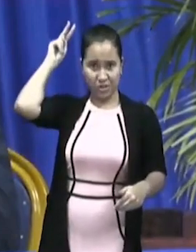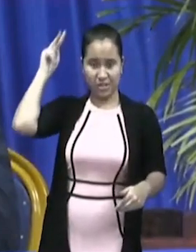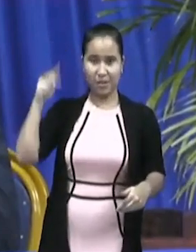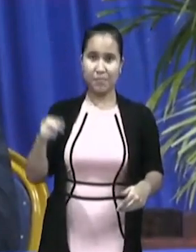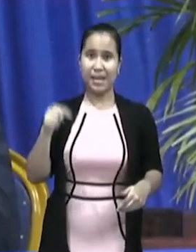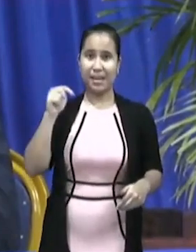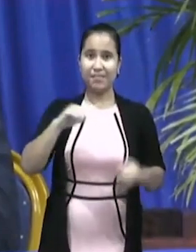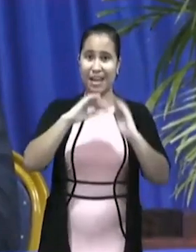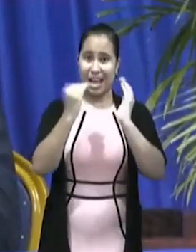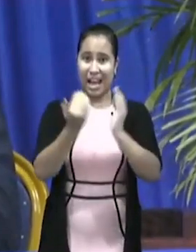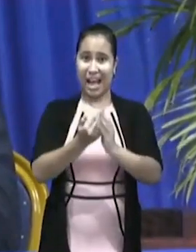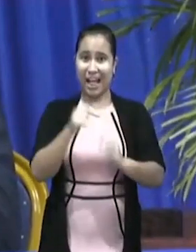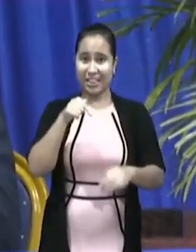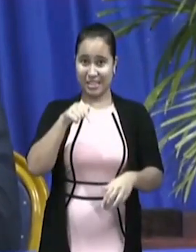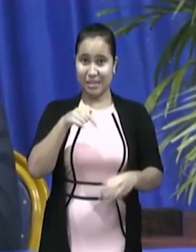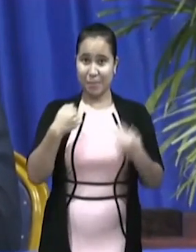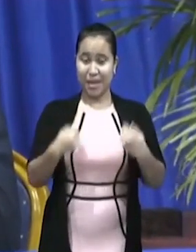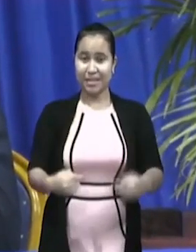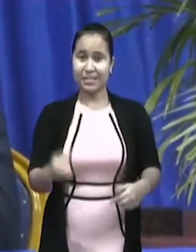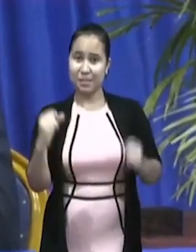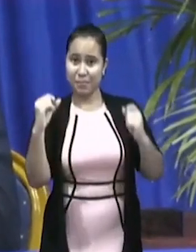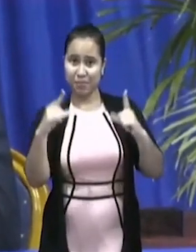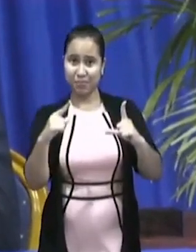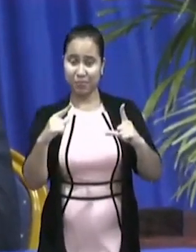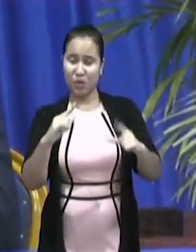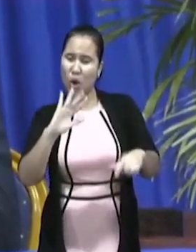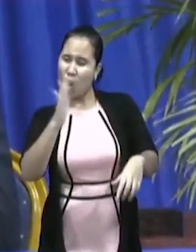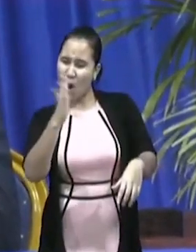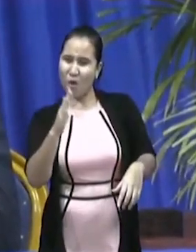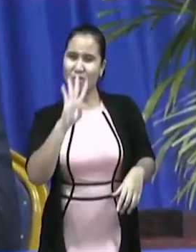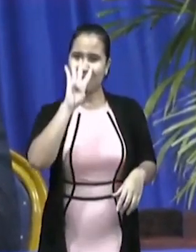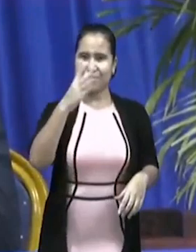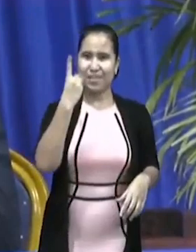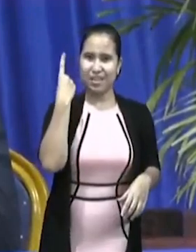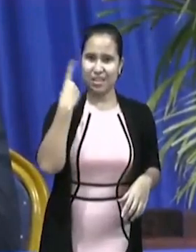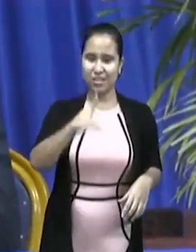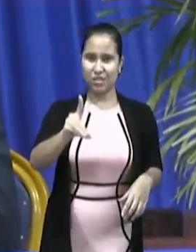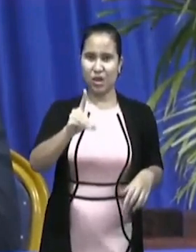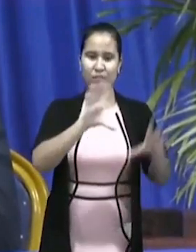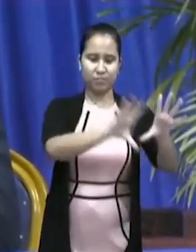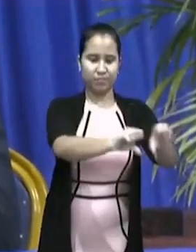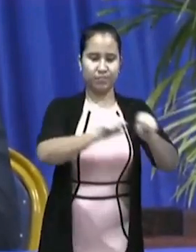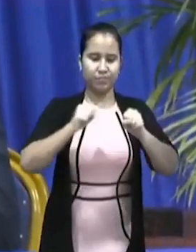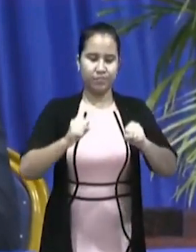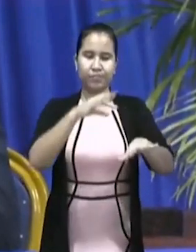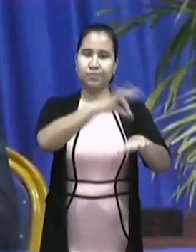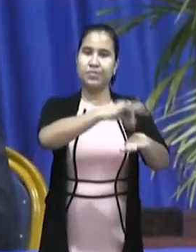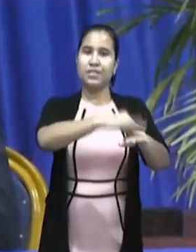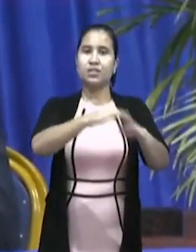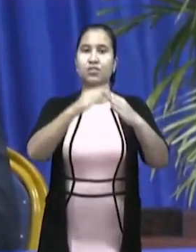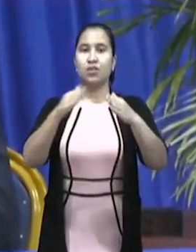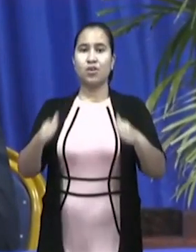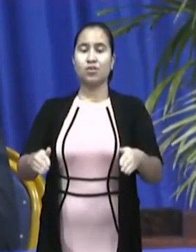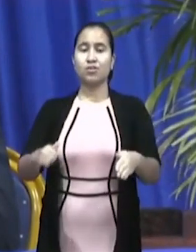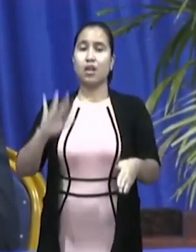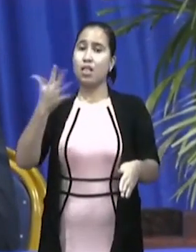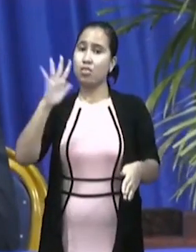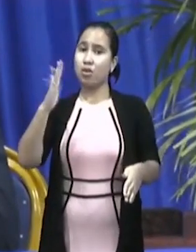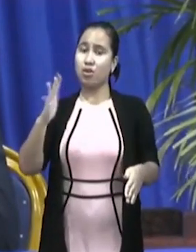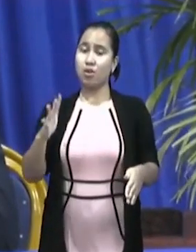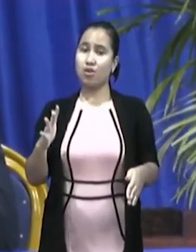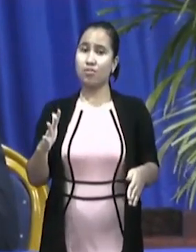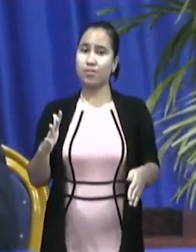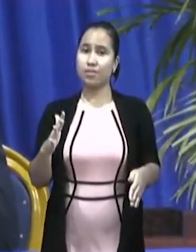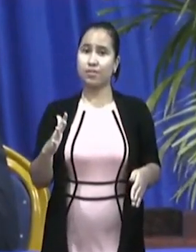sma in Sranang zou u komen besmet, ongeveer 4.000 om u steken op in Atosso. En ongeveer